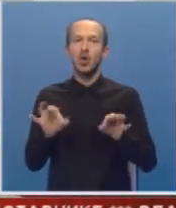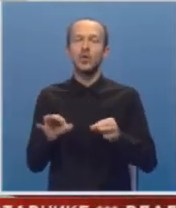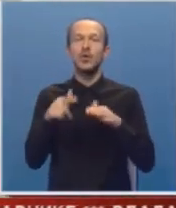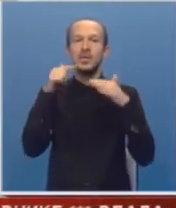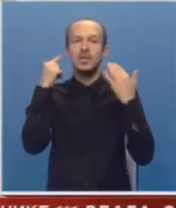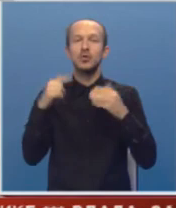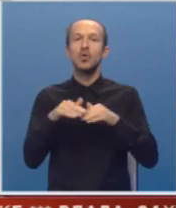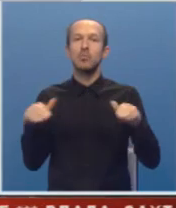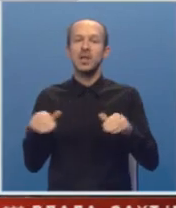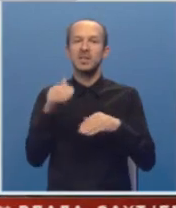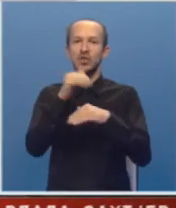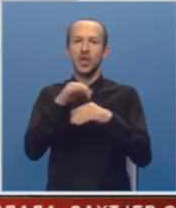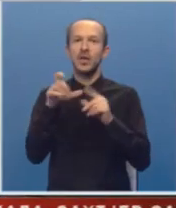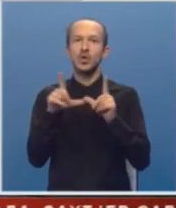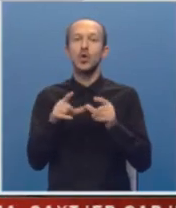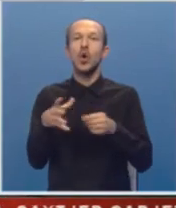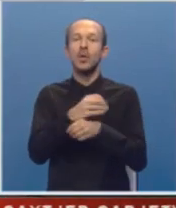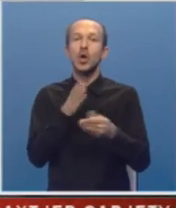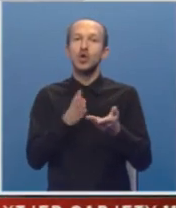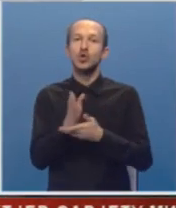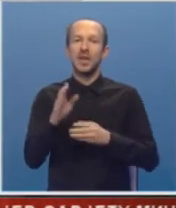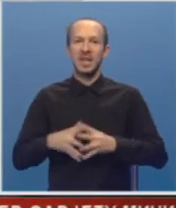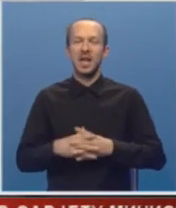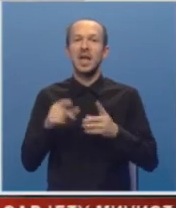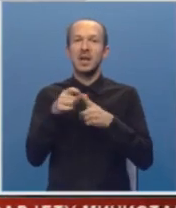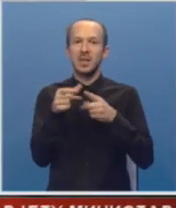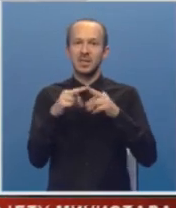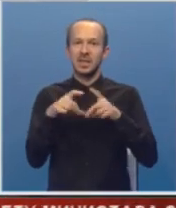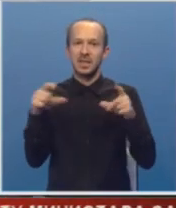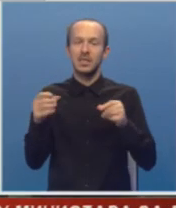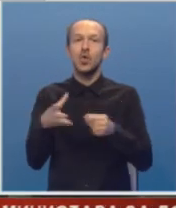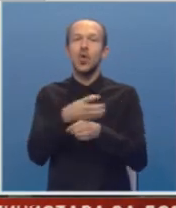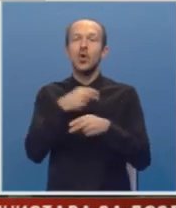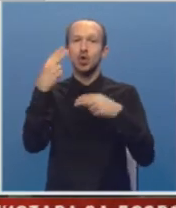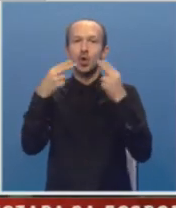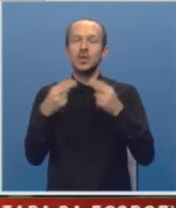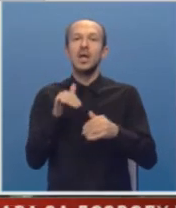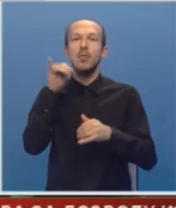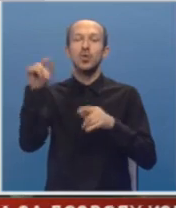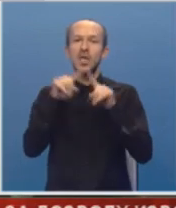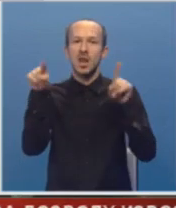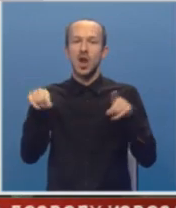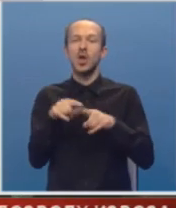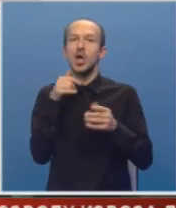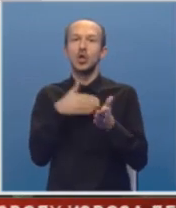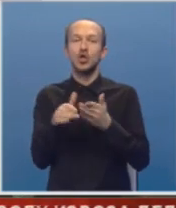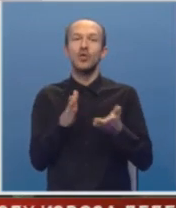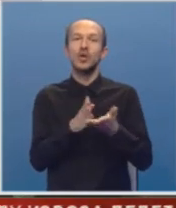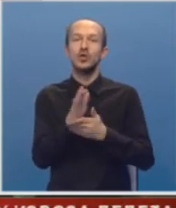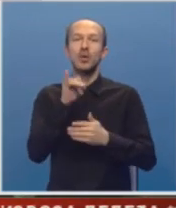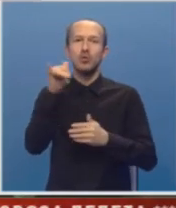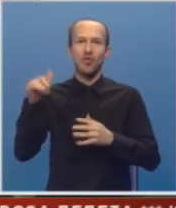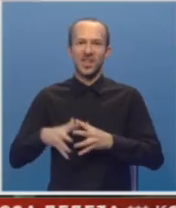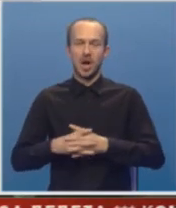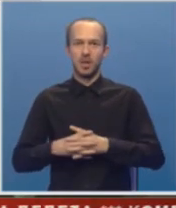na sedmičnoj bazi izvještavali su upotrebi službenih kartica, redovno mu kontrolsali putne naloge i troškove službenih